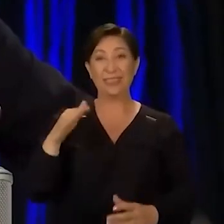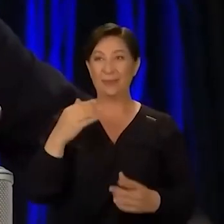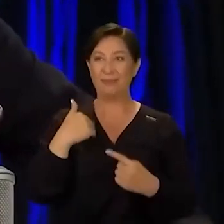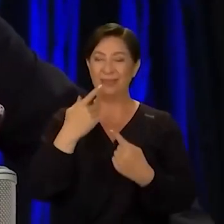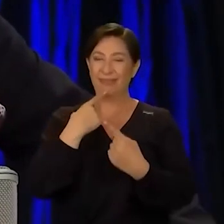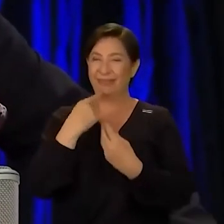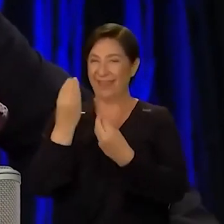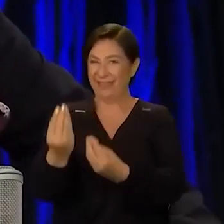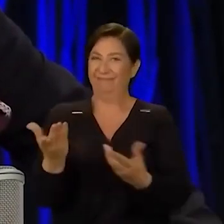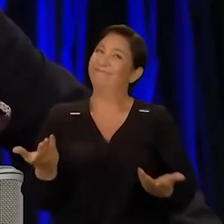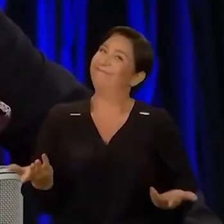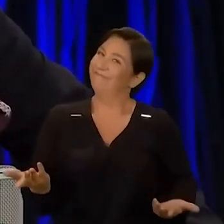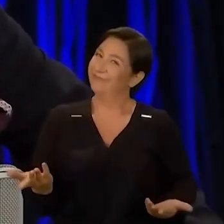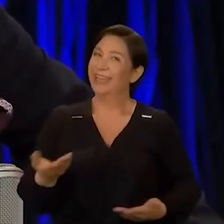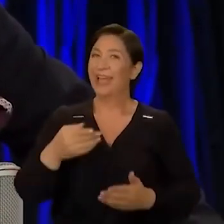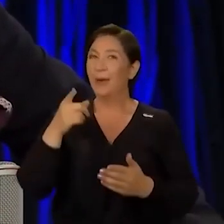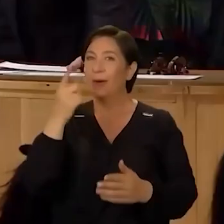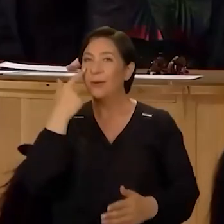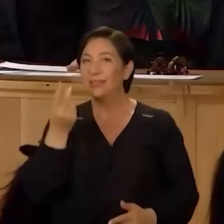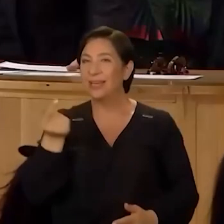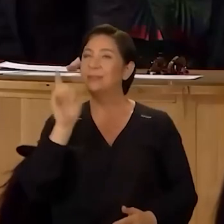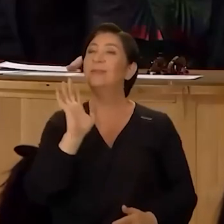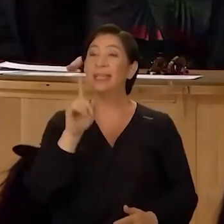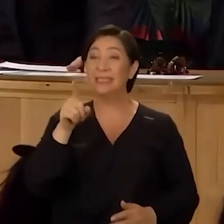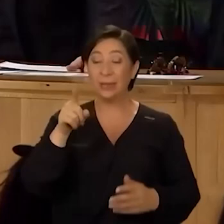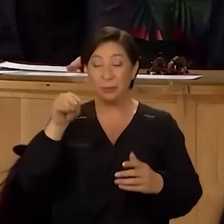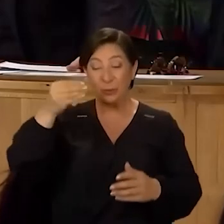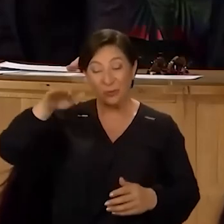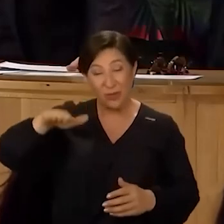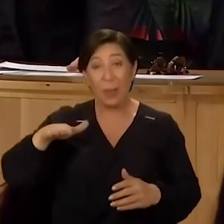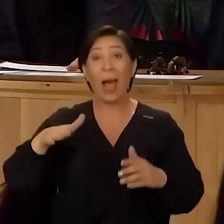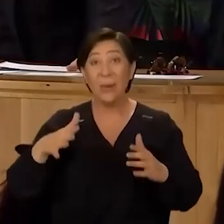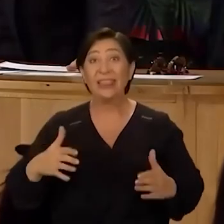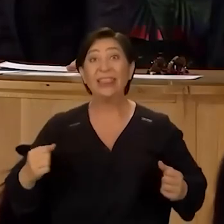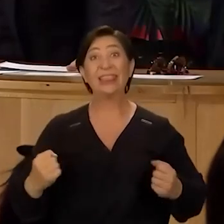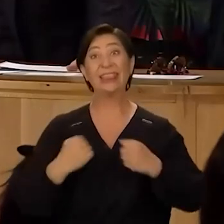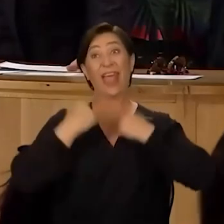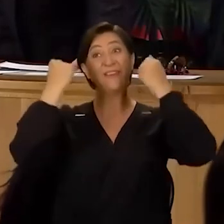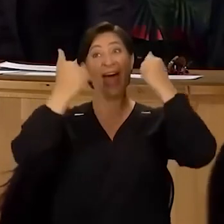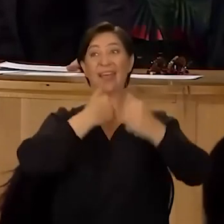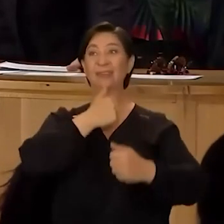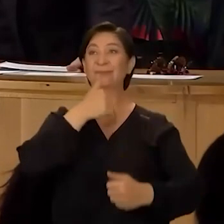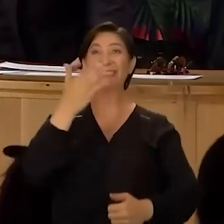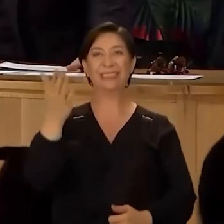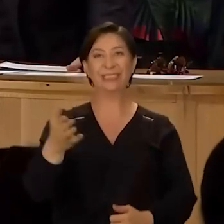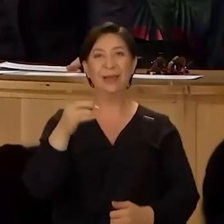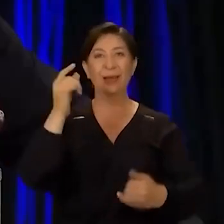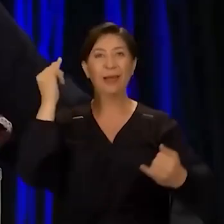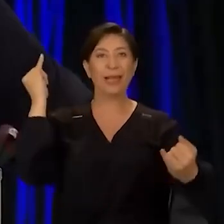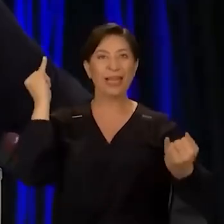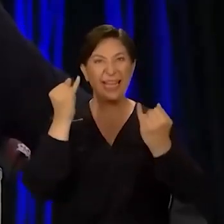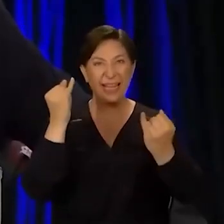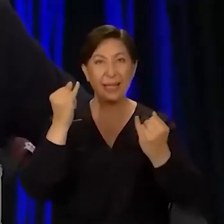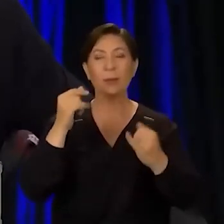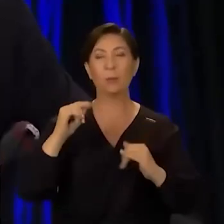iltifatta bulundum. Es geçtin orayı. Sen ufak tefe koca. İşte kavga etmeye başlıyoruz. Koca Kim ki ben ne zaman iltifatta bulundu ve